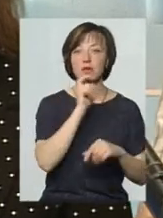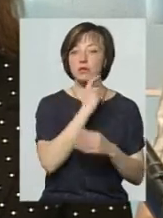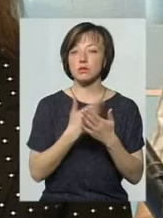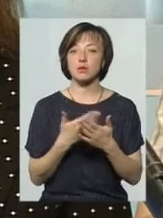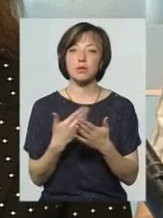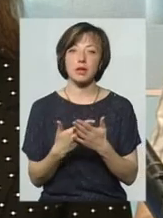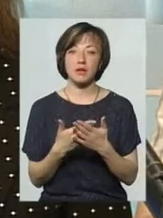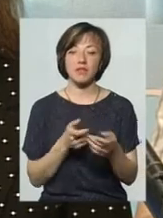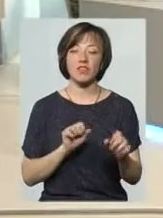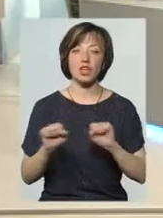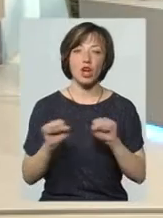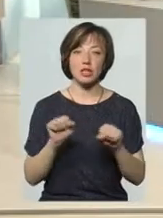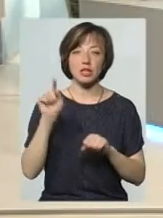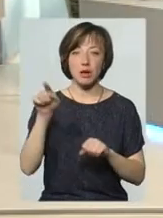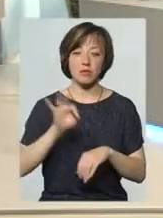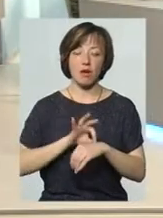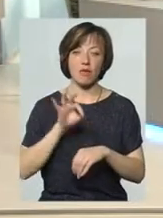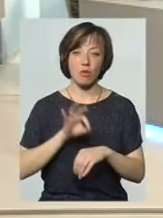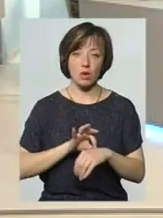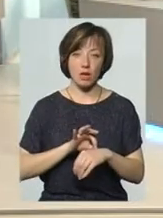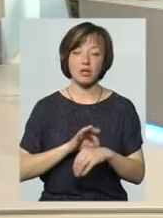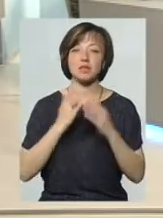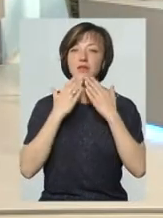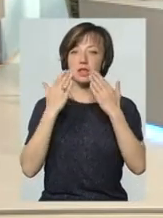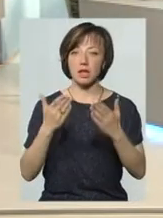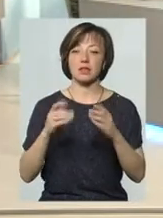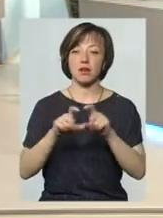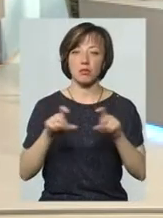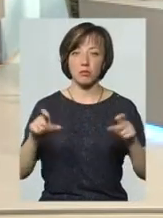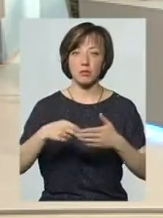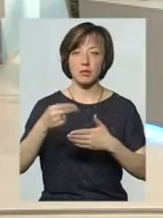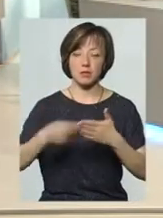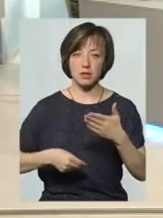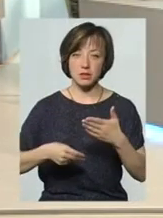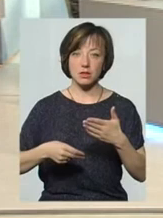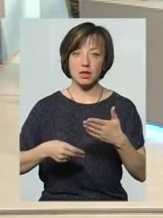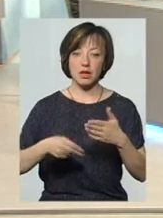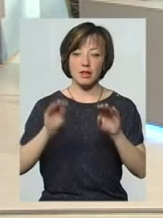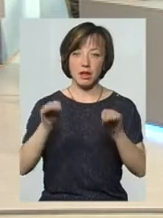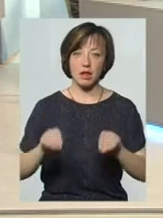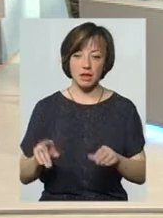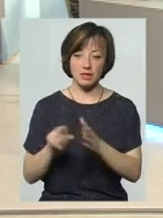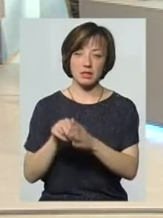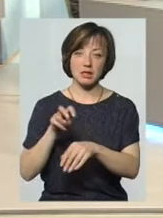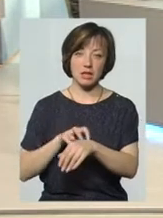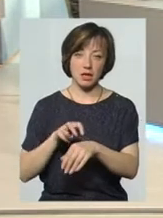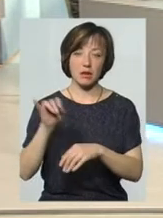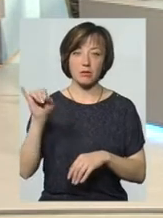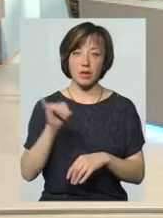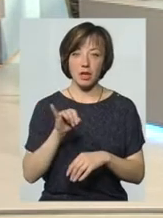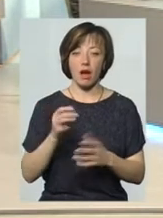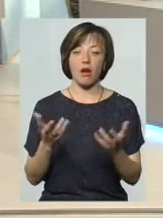скажімо, відрядження, там захворіла, вона звертається в амбулаторію, підписується декларацію з тим лікарем, і